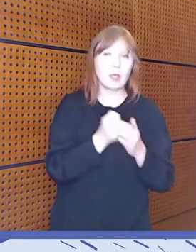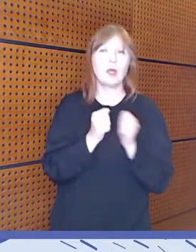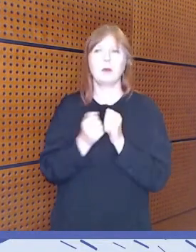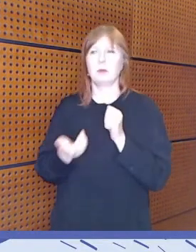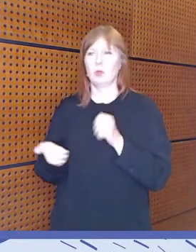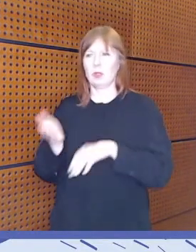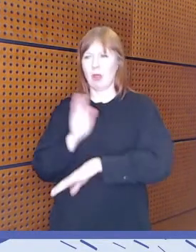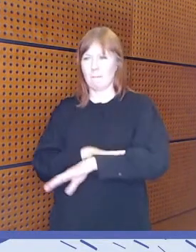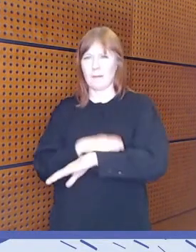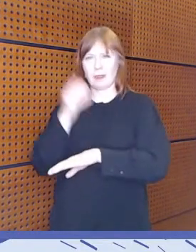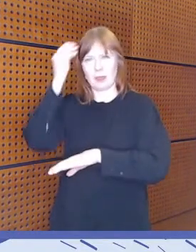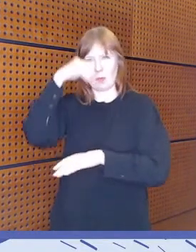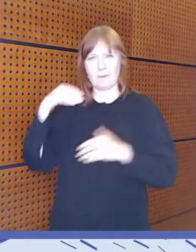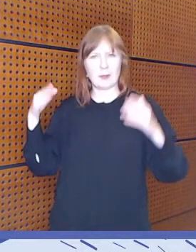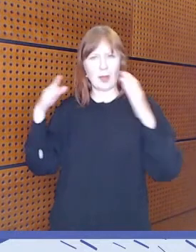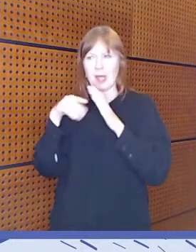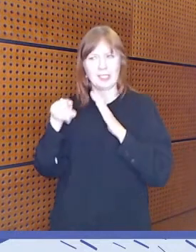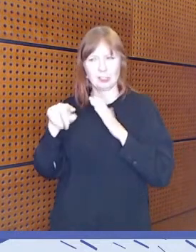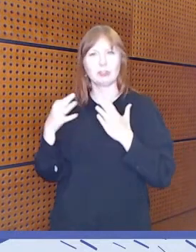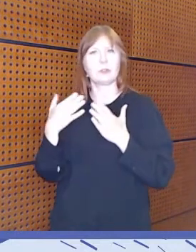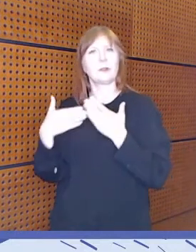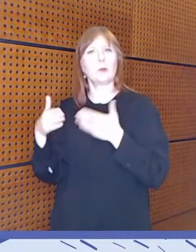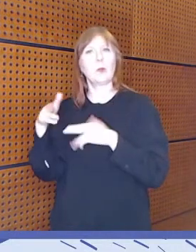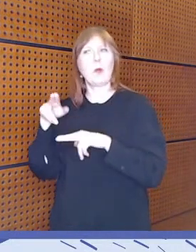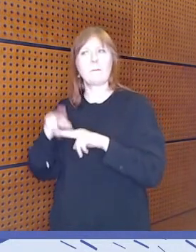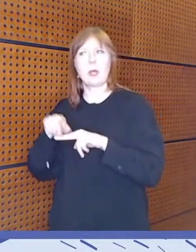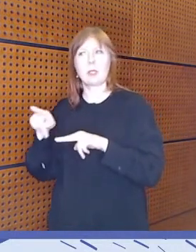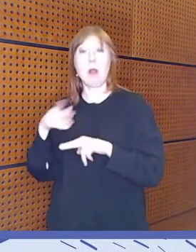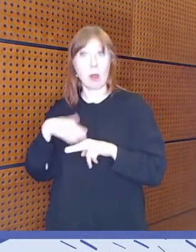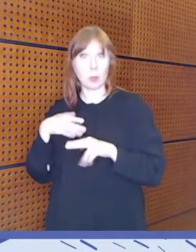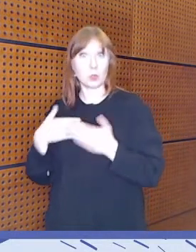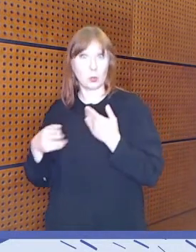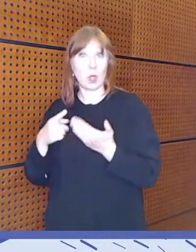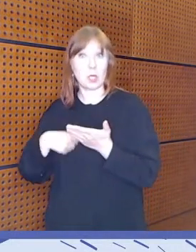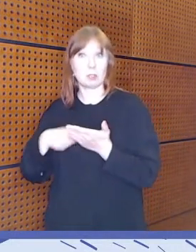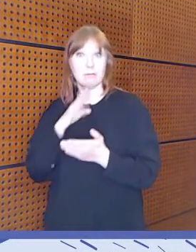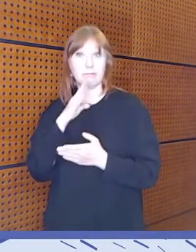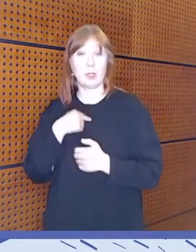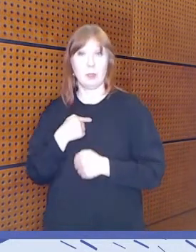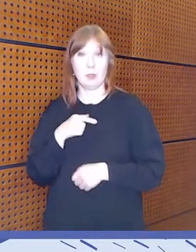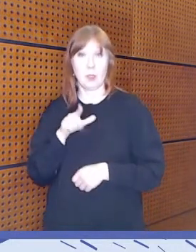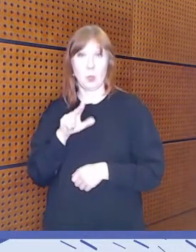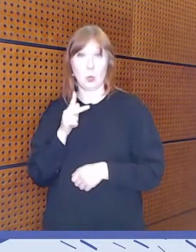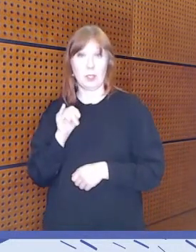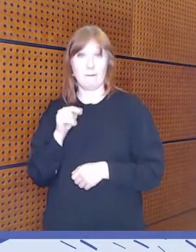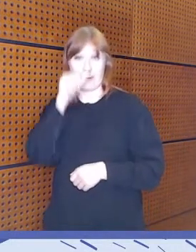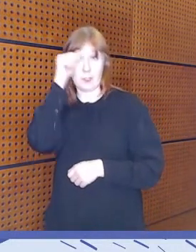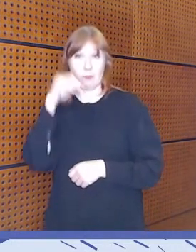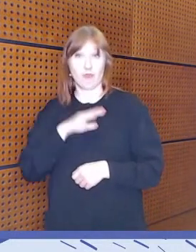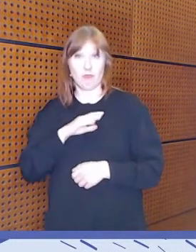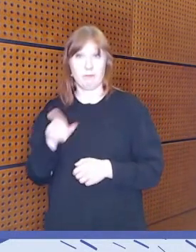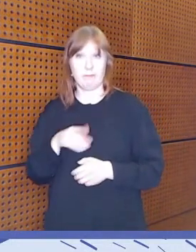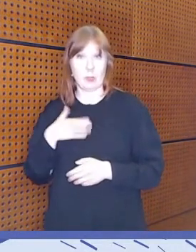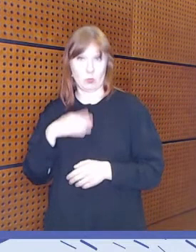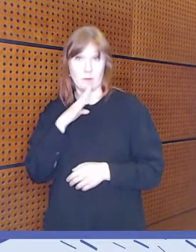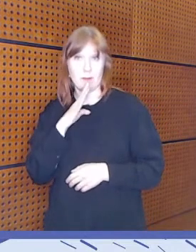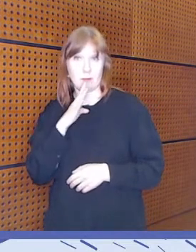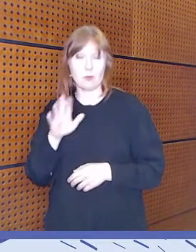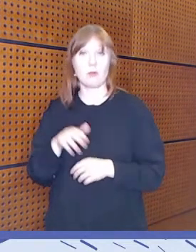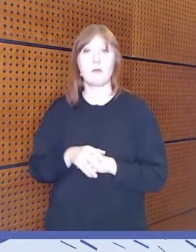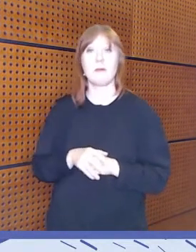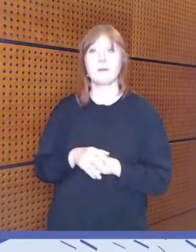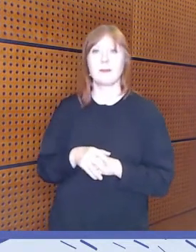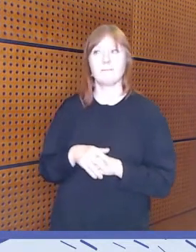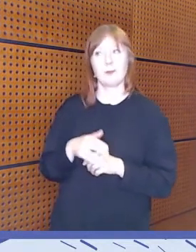työpaikalle, haluatko kertoa työhaastattelussa, että minulla on lukivaikeus ja esimerkiksi teknologian käyttö voi olla vähän